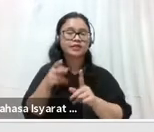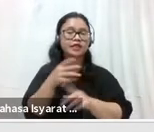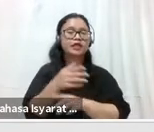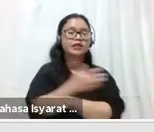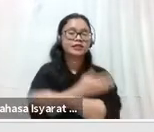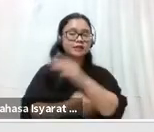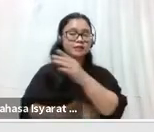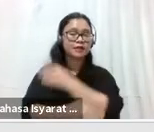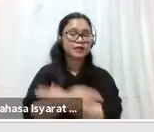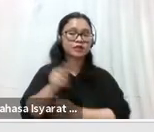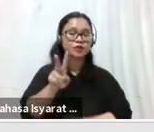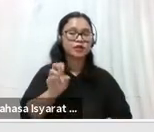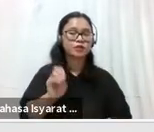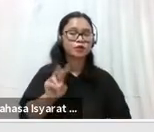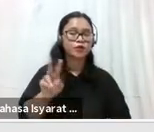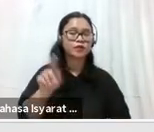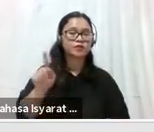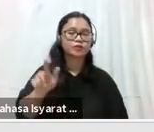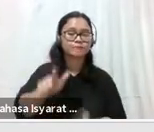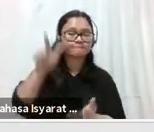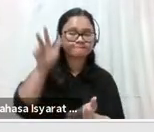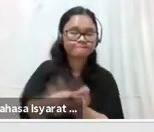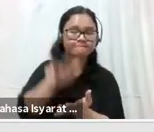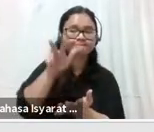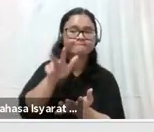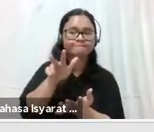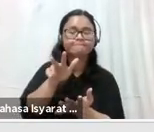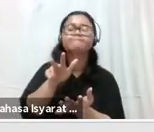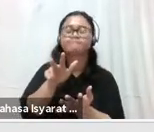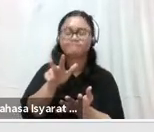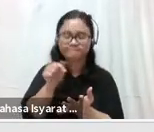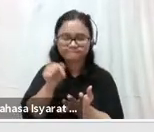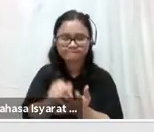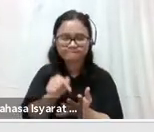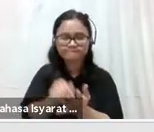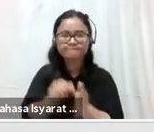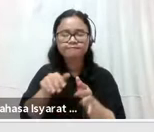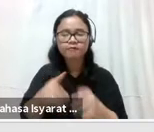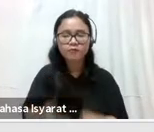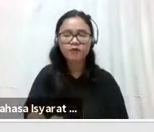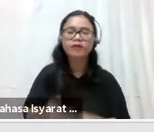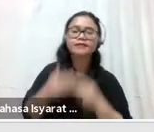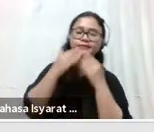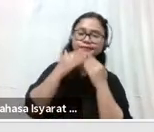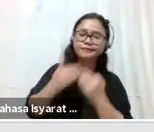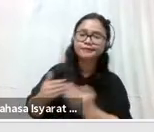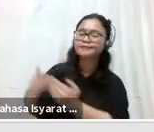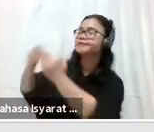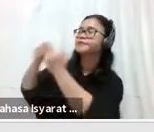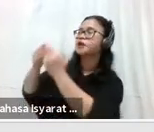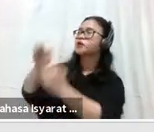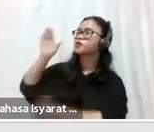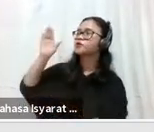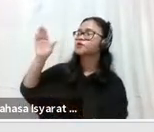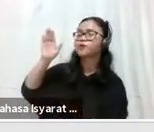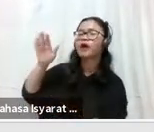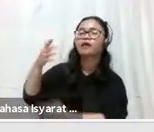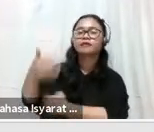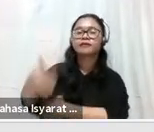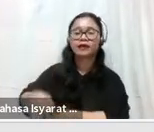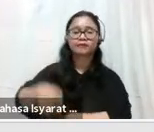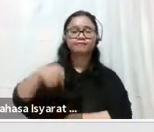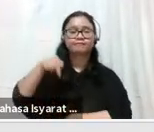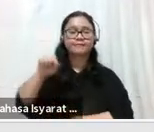2021 dengan rahmat Tuhan Yang Maha Esa deklarator dan